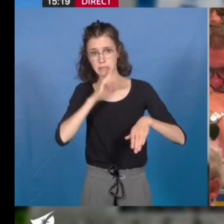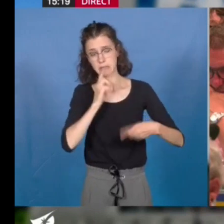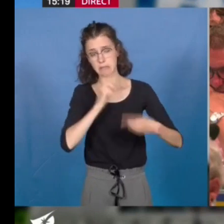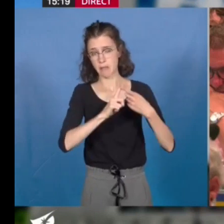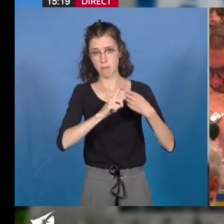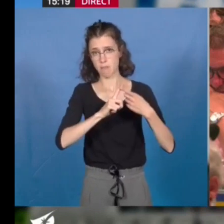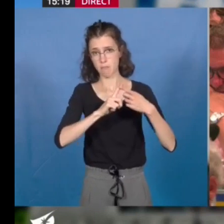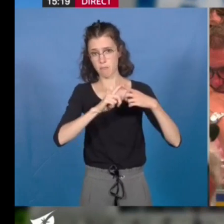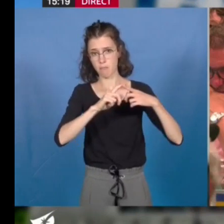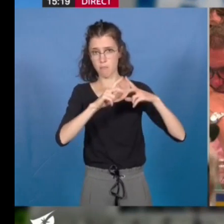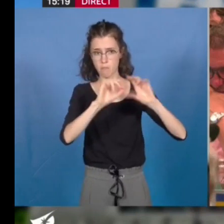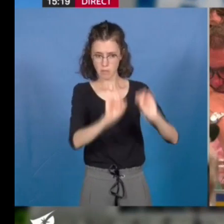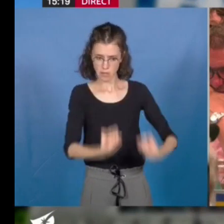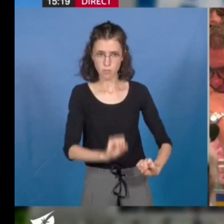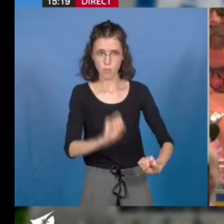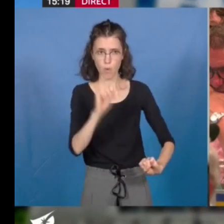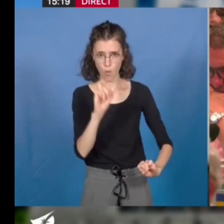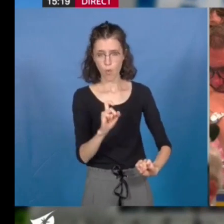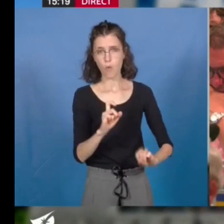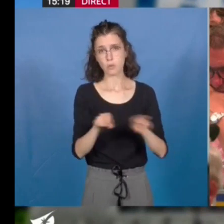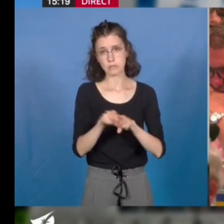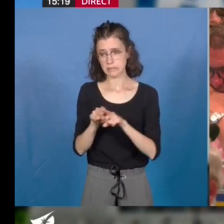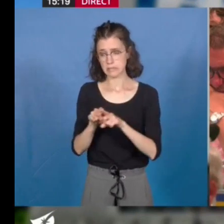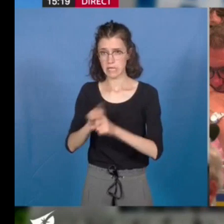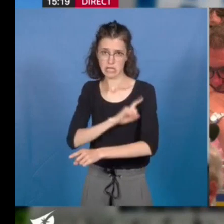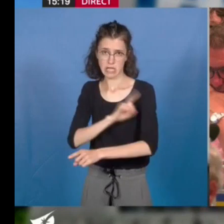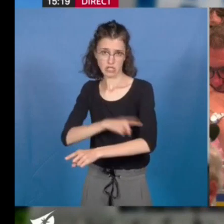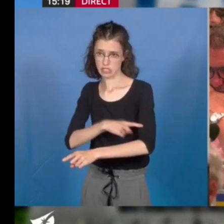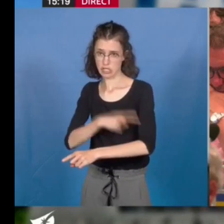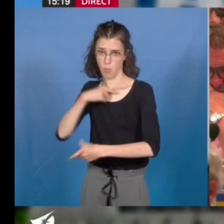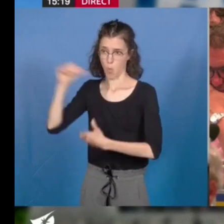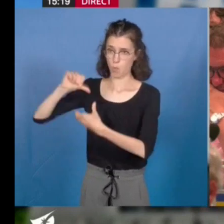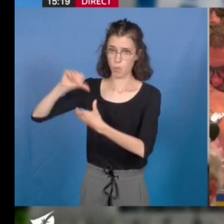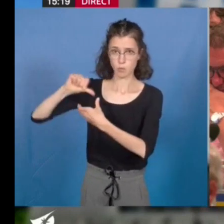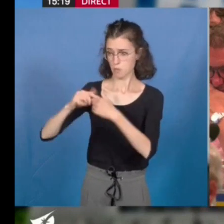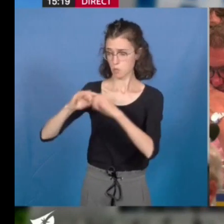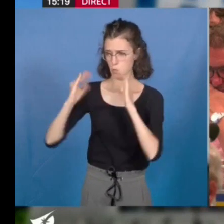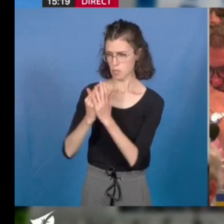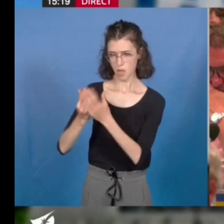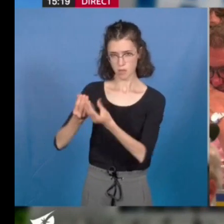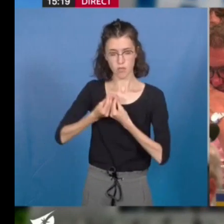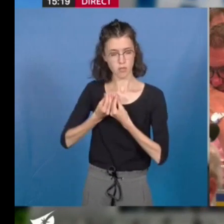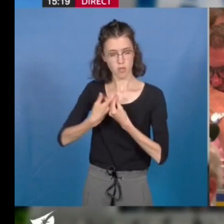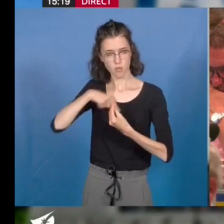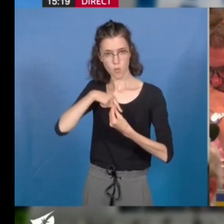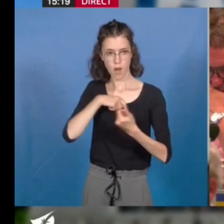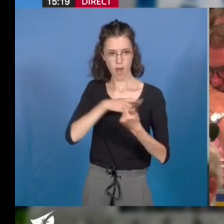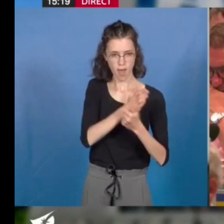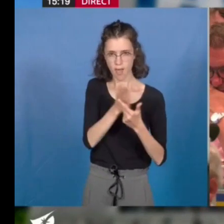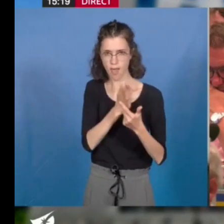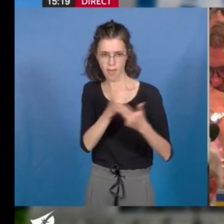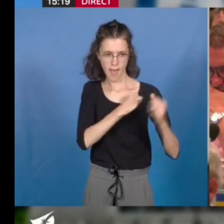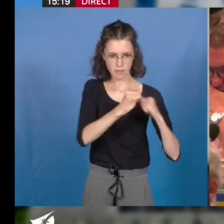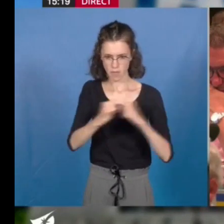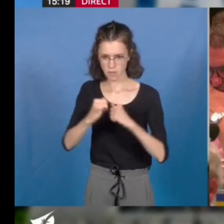consommations d'énergie sont aussi des leviers dont nous disposons pour transformer